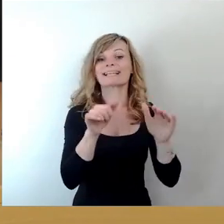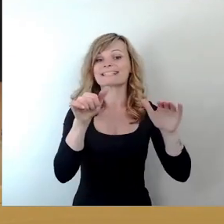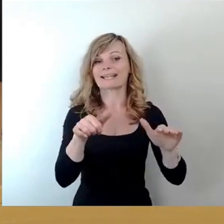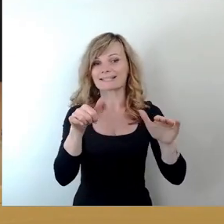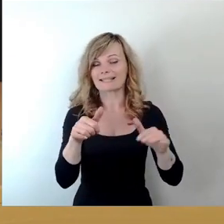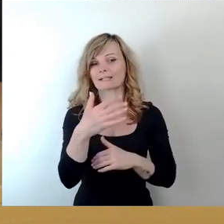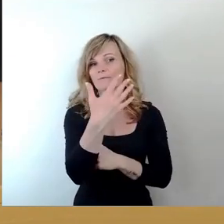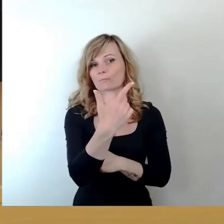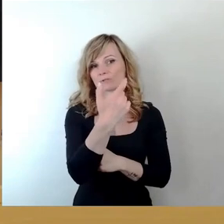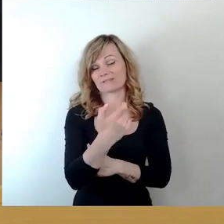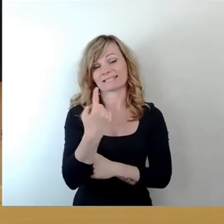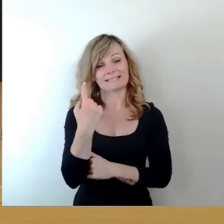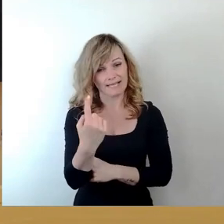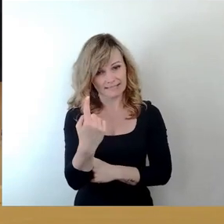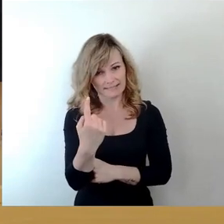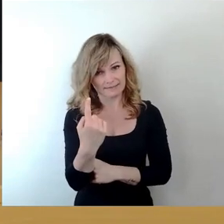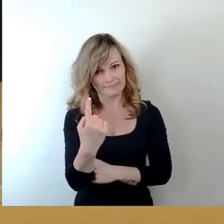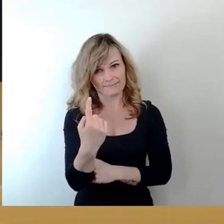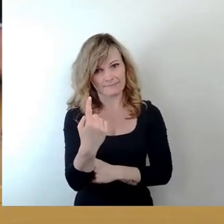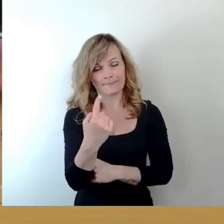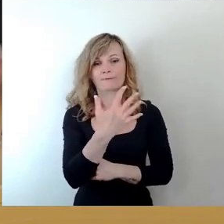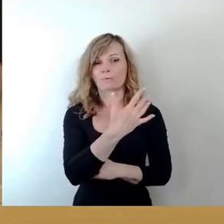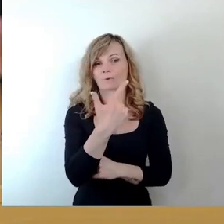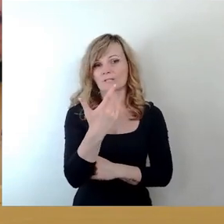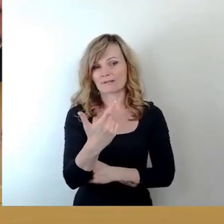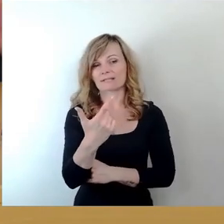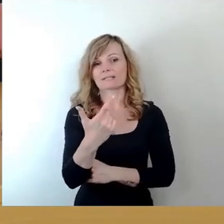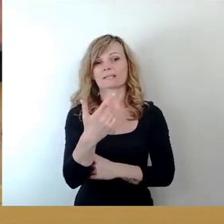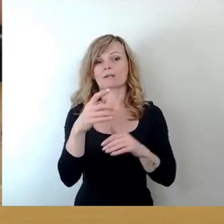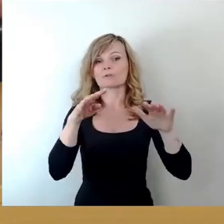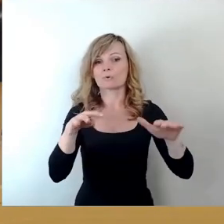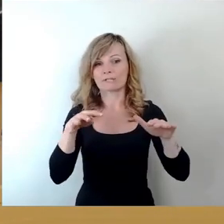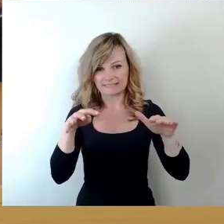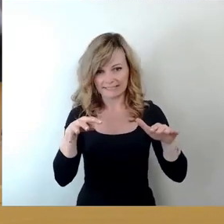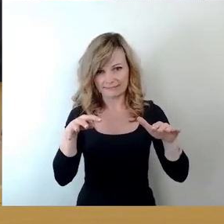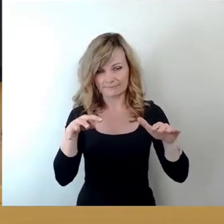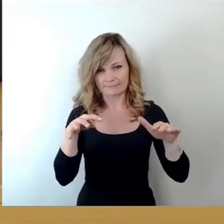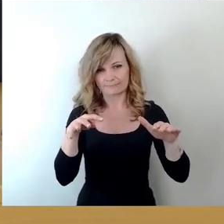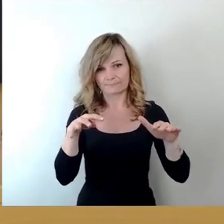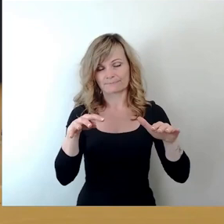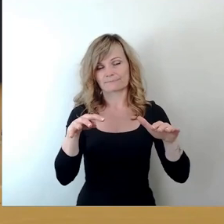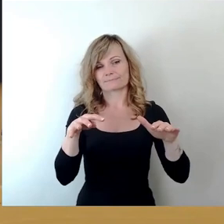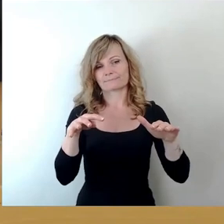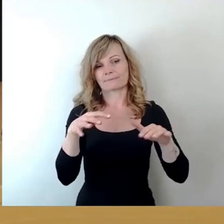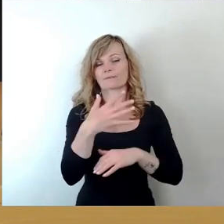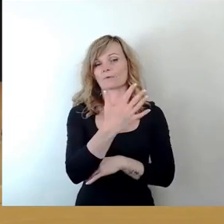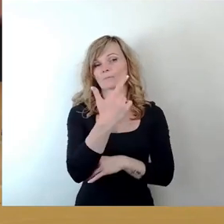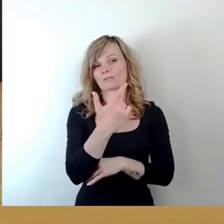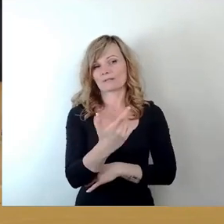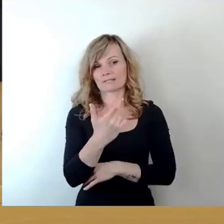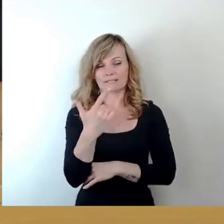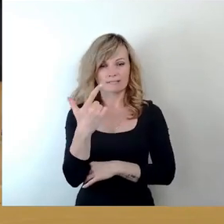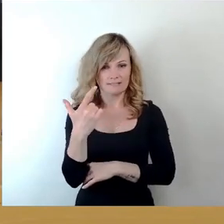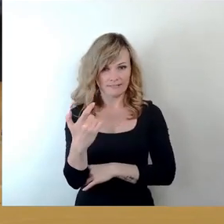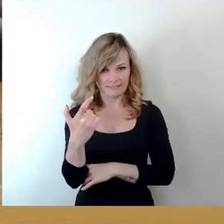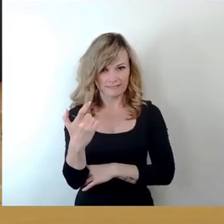.1, 25.19, 25.20.